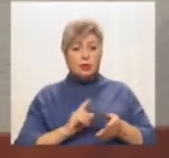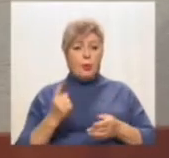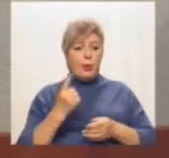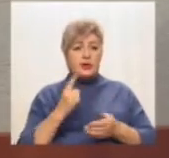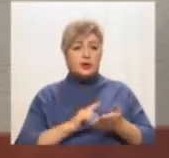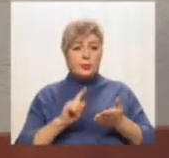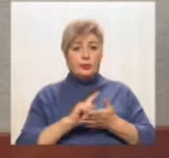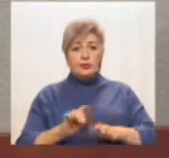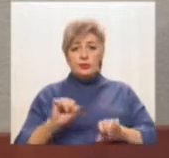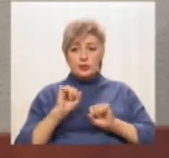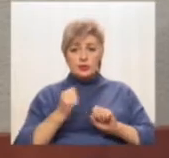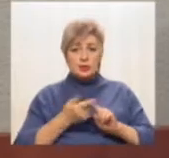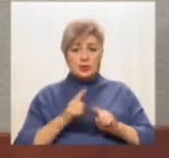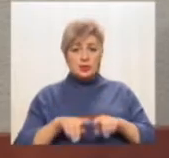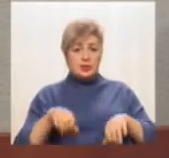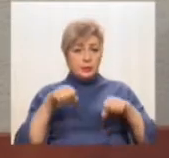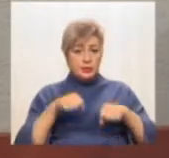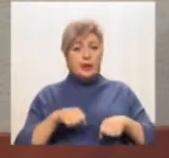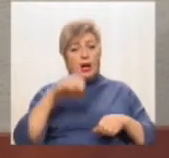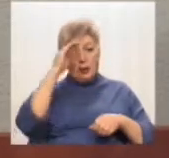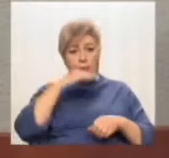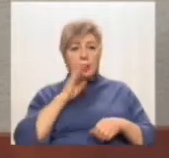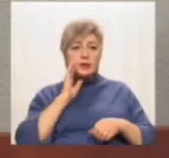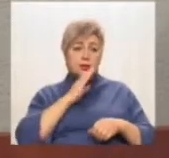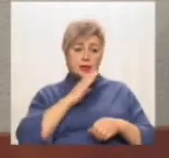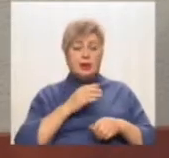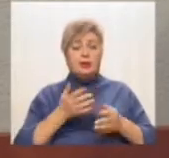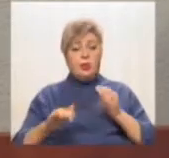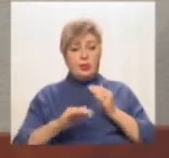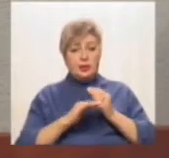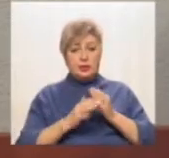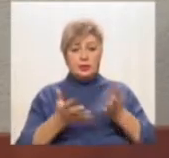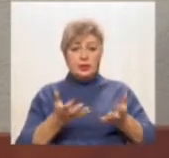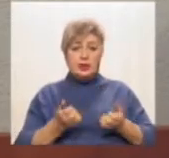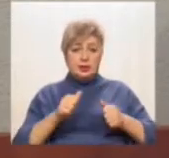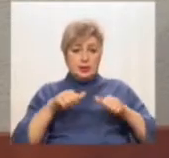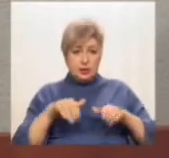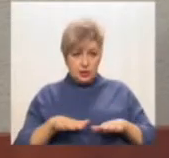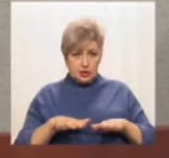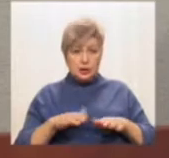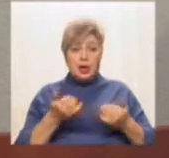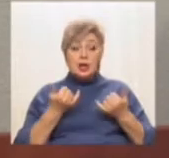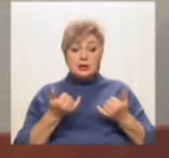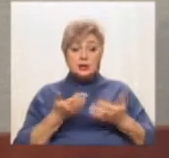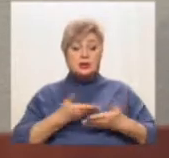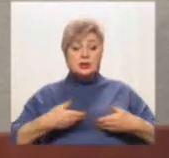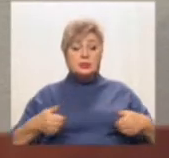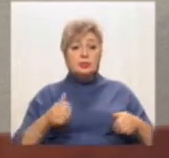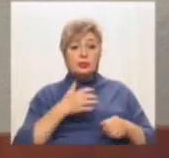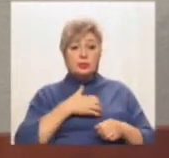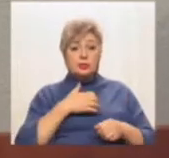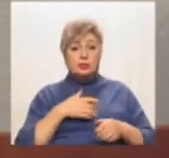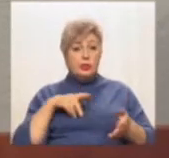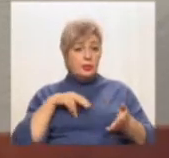права. Батьки допомогли прийняти рішення, я кажу це відверто. І зараз ми хочемо прийти